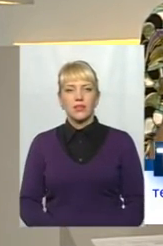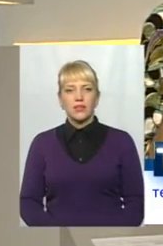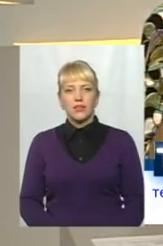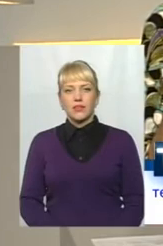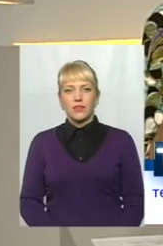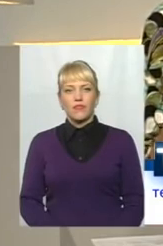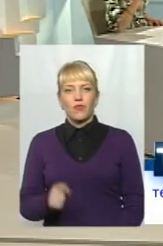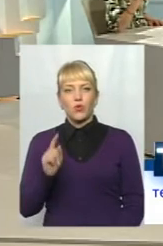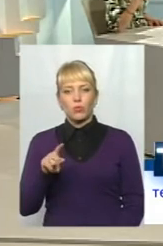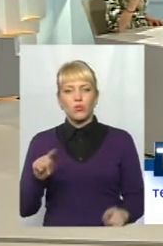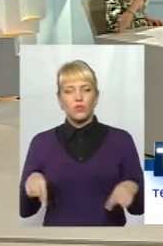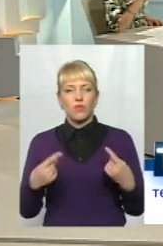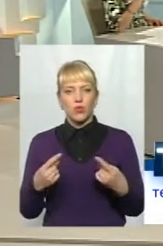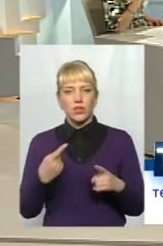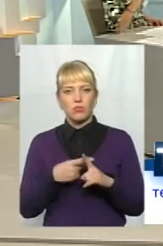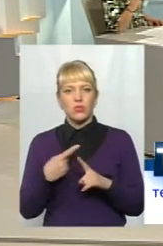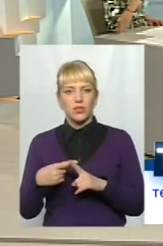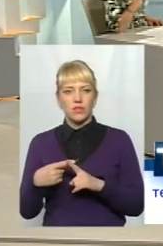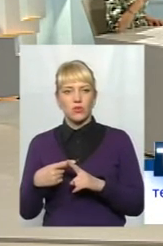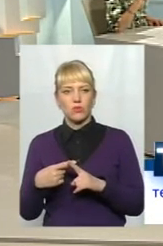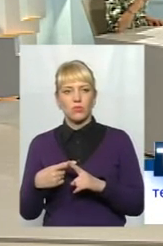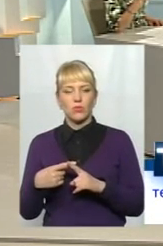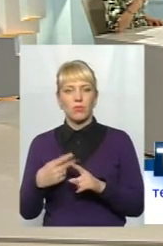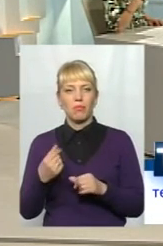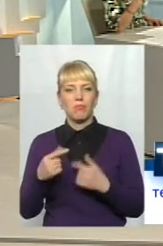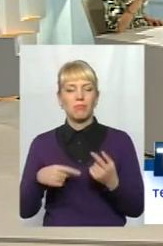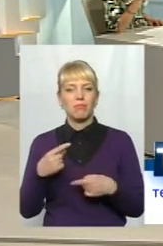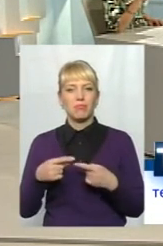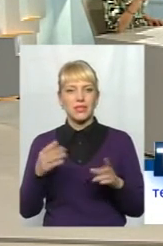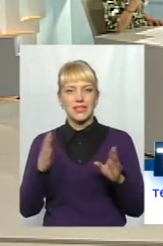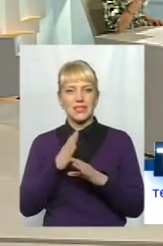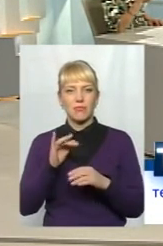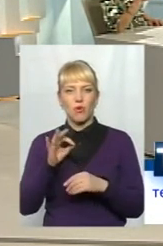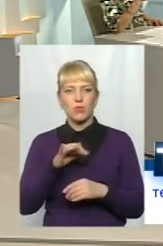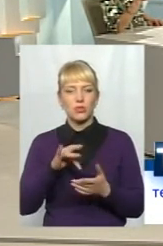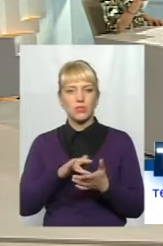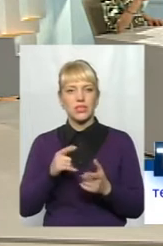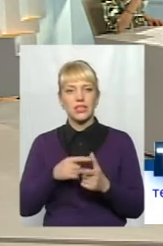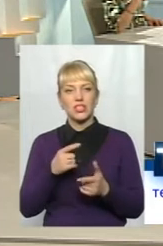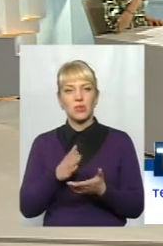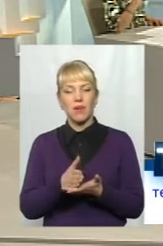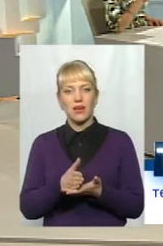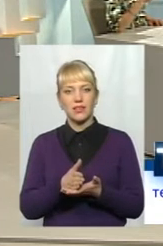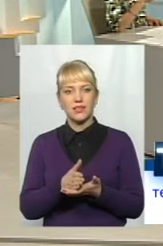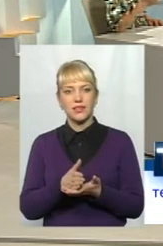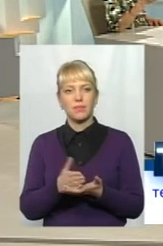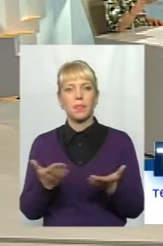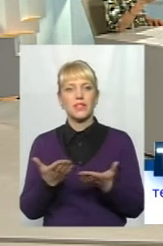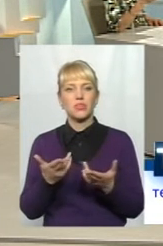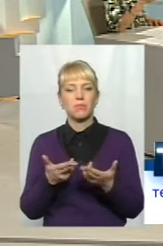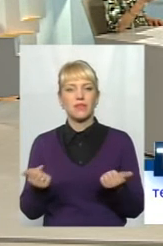створенні позитивного бізнес-клімату в обласному центрі? І чи маєте чим